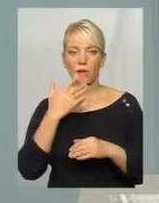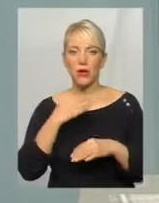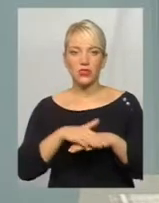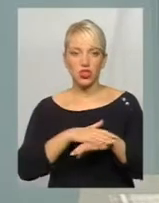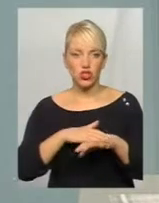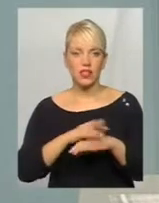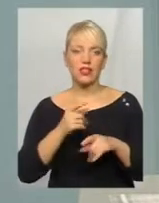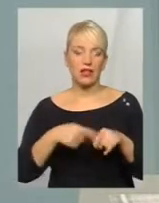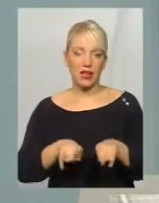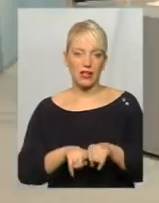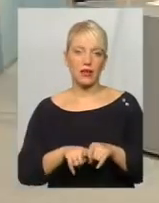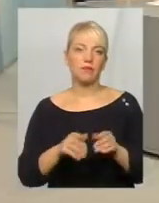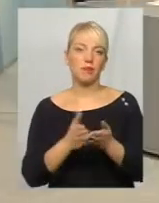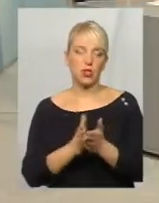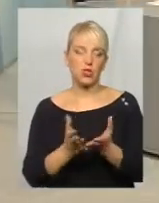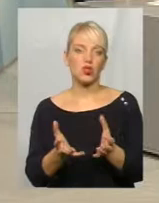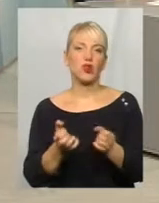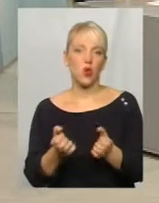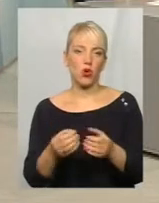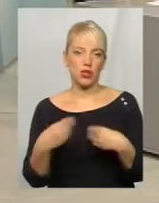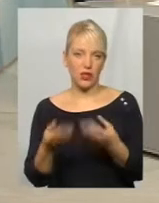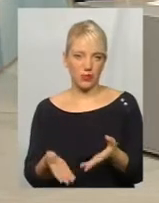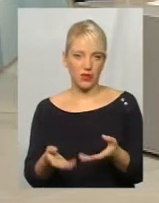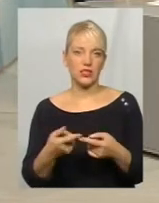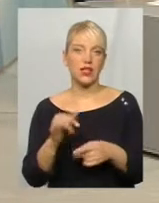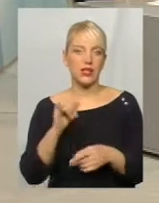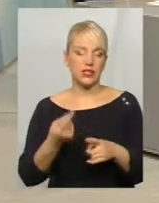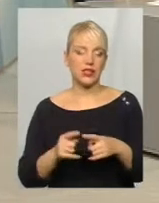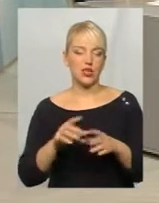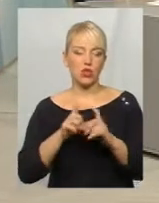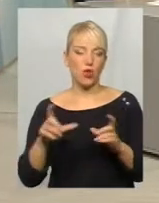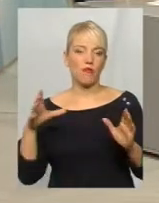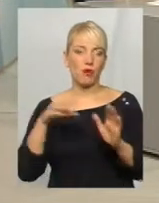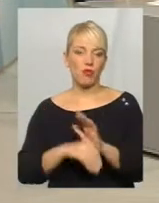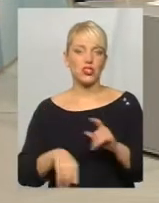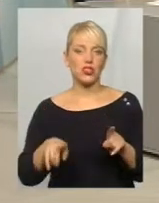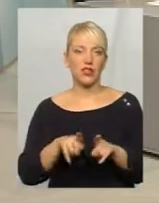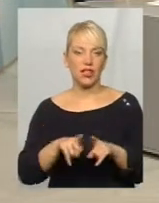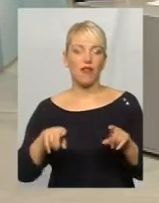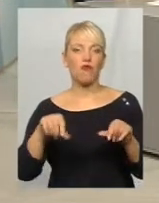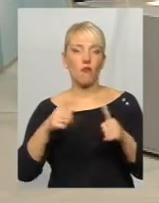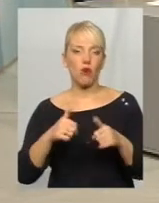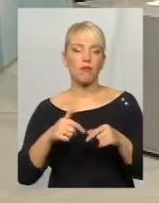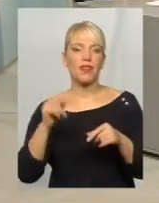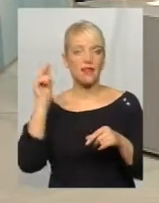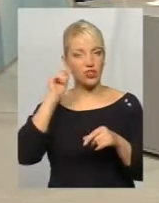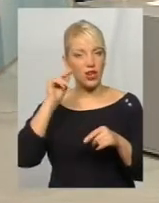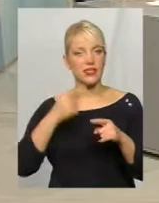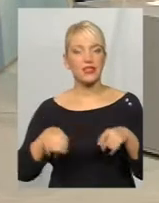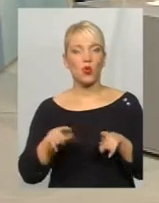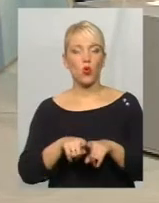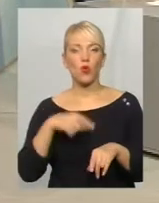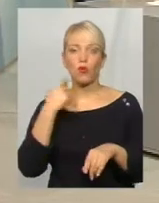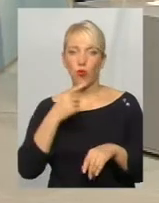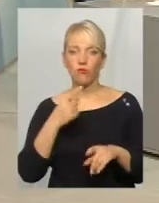такі підручники отримувалися. Тобто школи, в яких запроваджена така форма навчання із такою мовою,